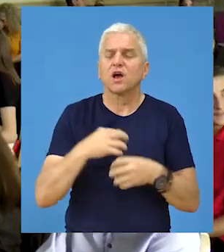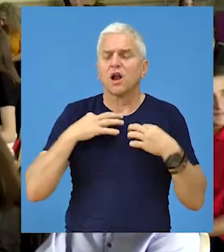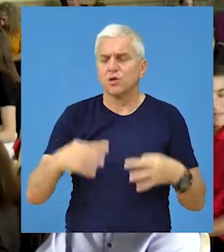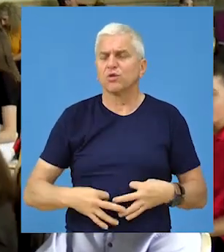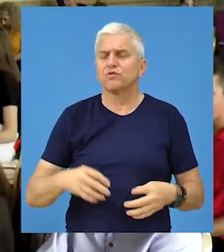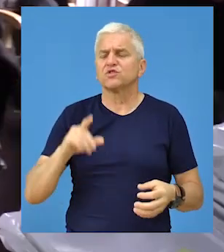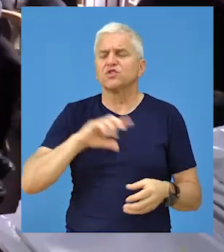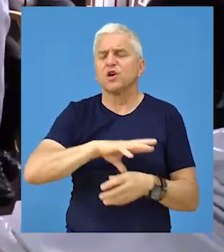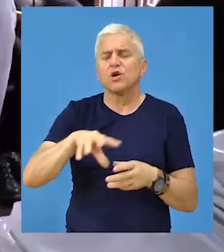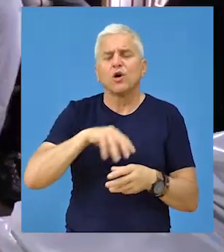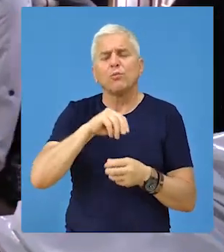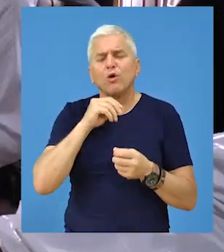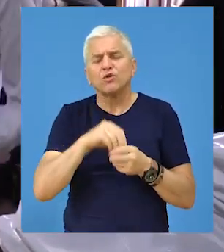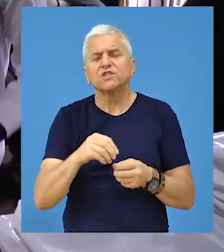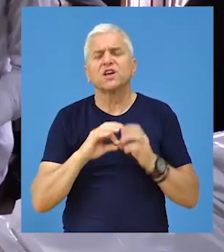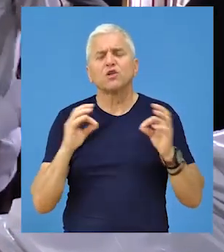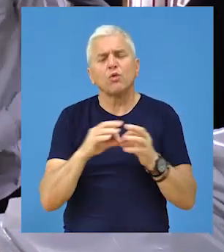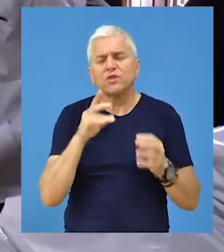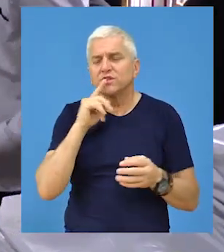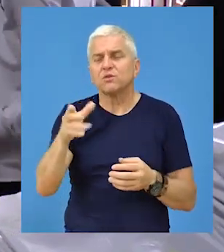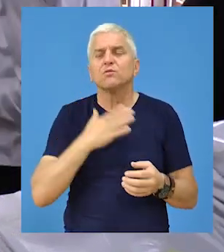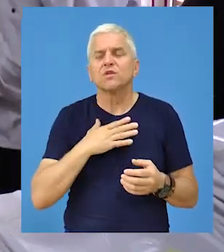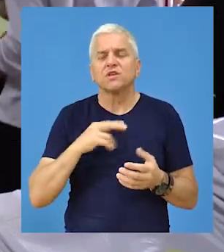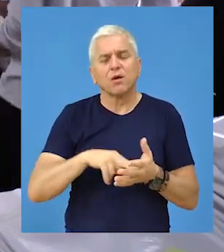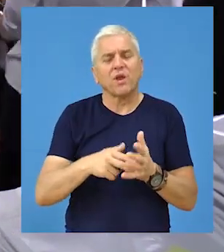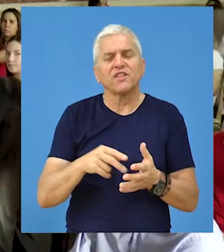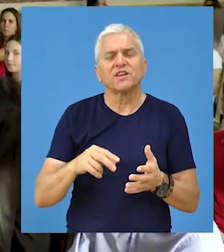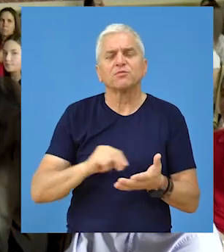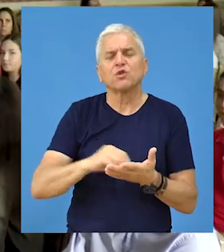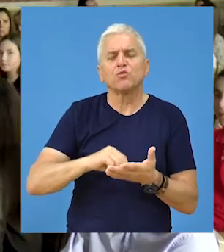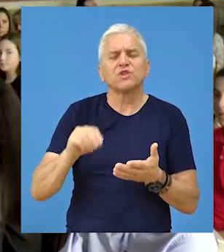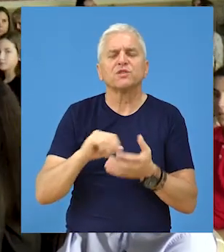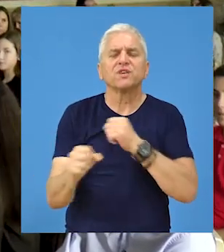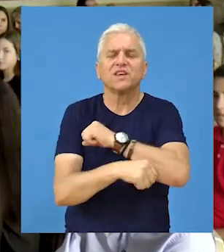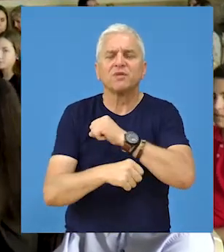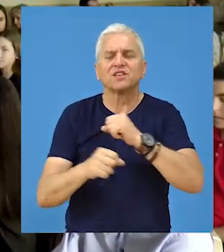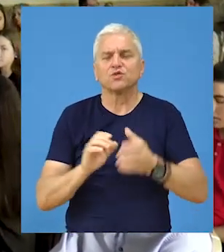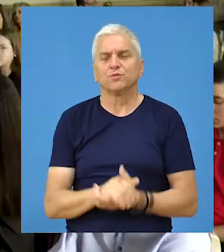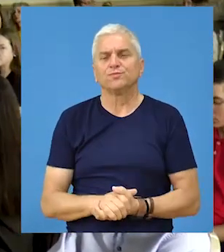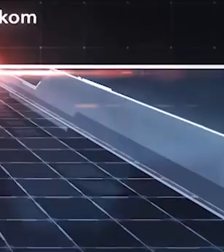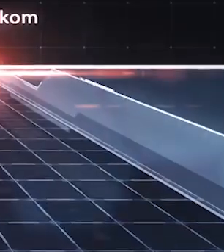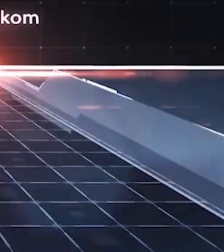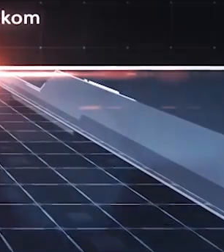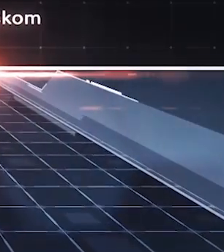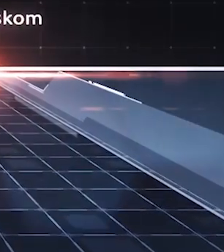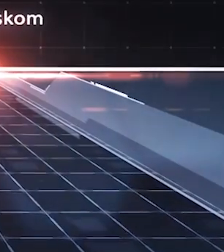Mnogo sam radio, ali profesori i roditelji su mi pomagali u tome. Planiram da upišem gimnaziju.